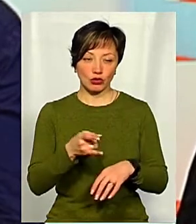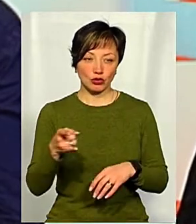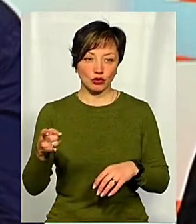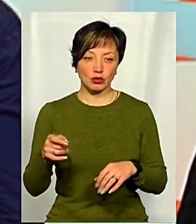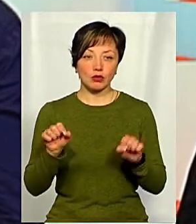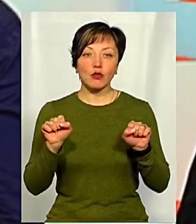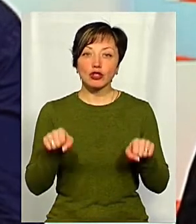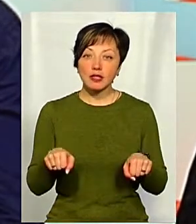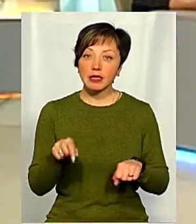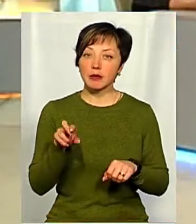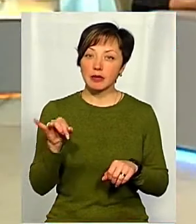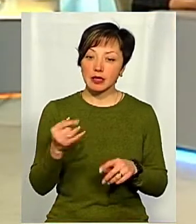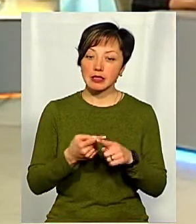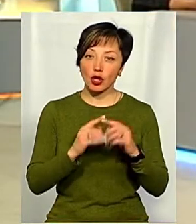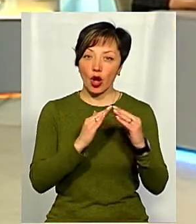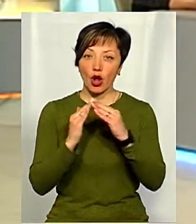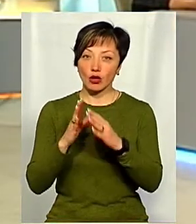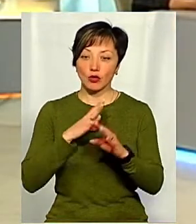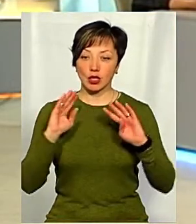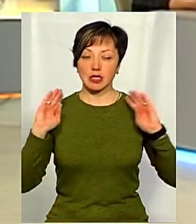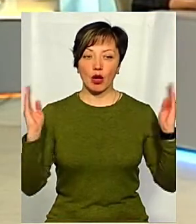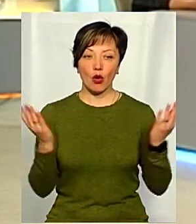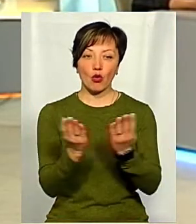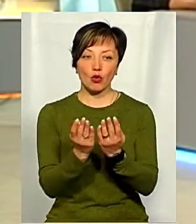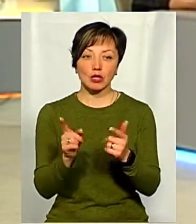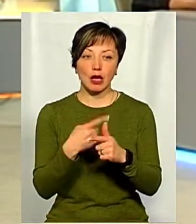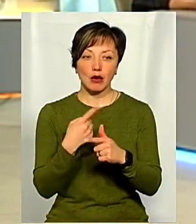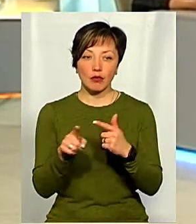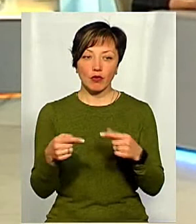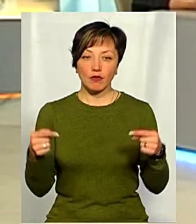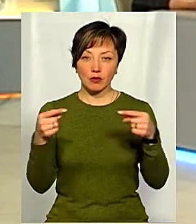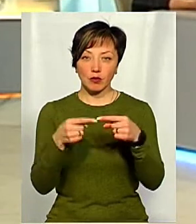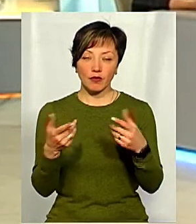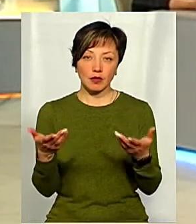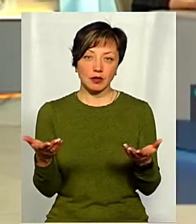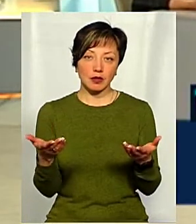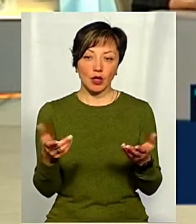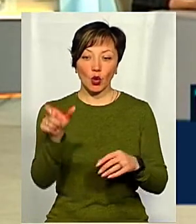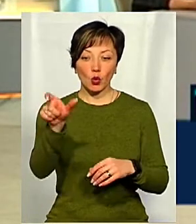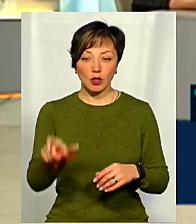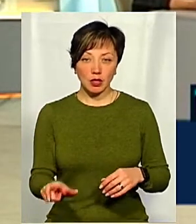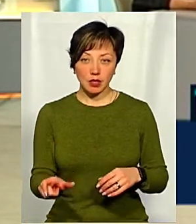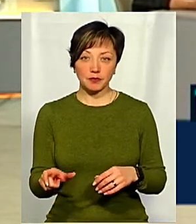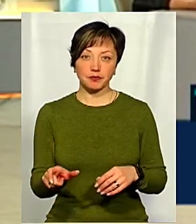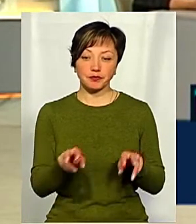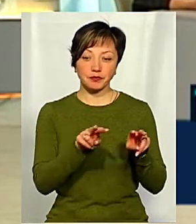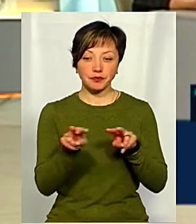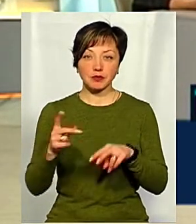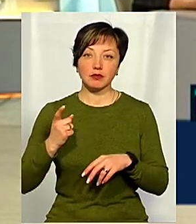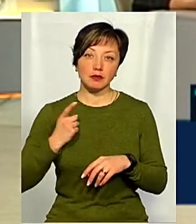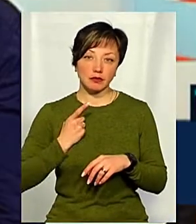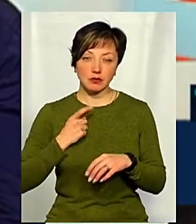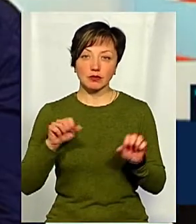належним чином дані гаражі були загорожені, або ж був відповідний якийсь людина, яка здійснювала